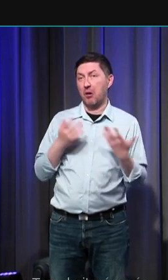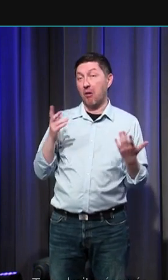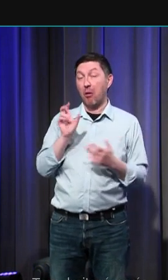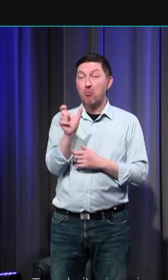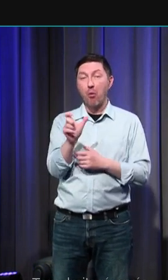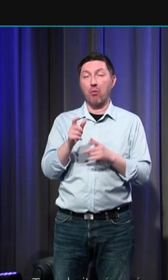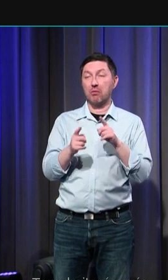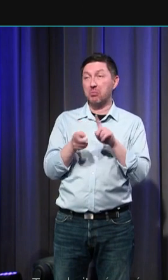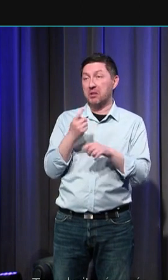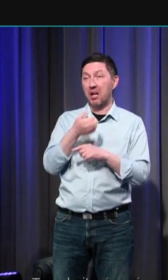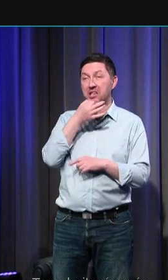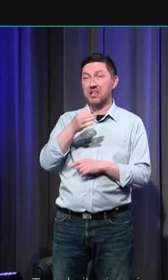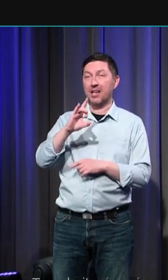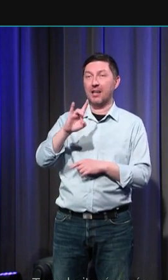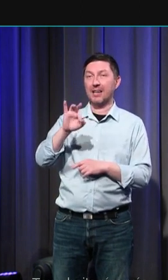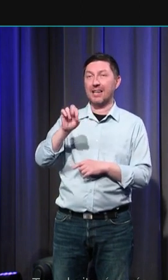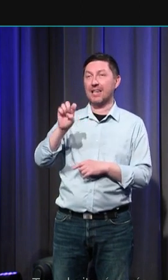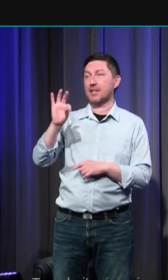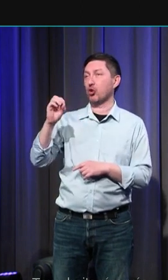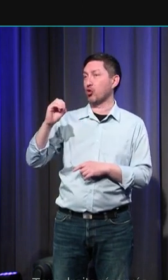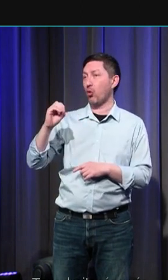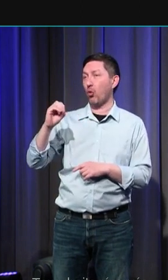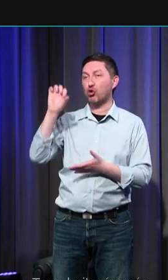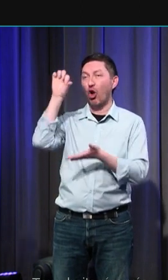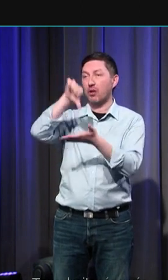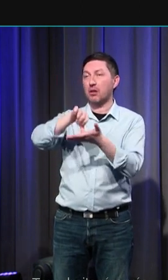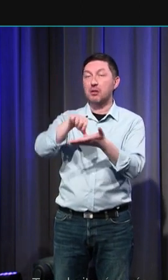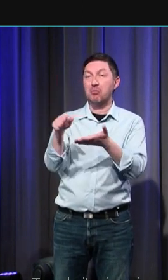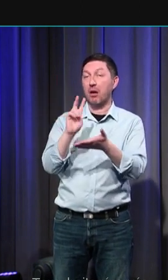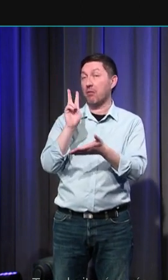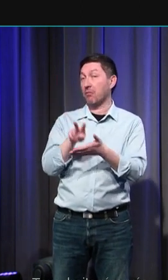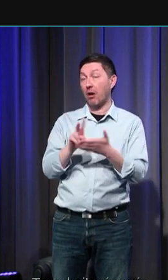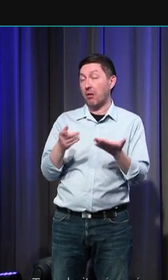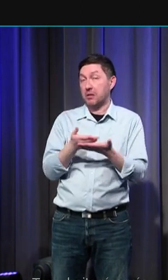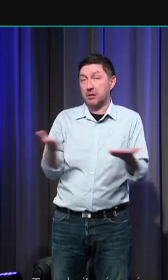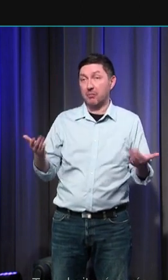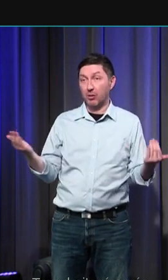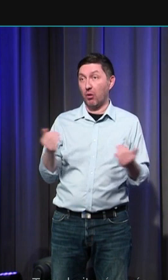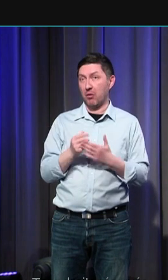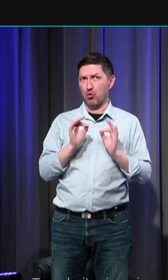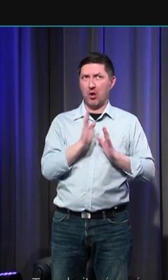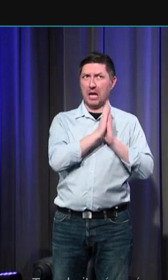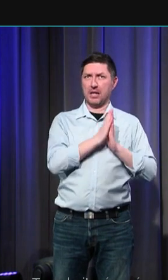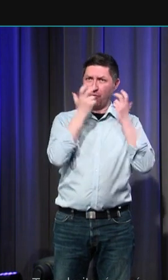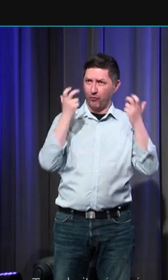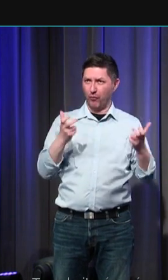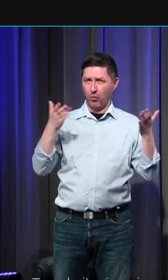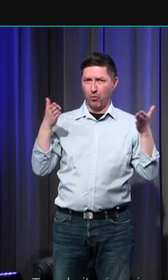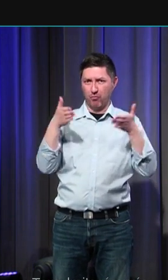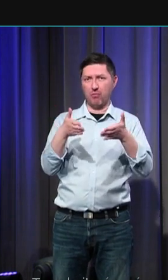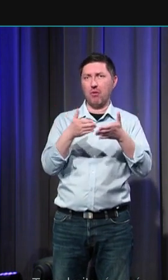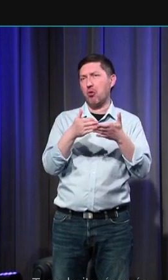une évolution notamment qui est encouragée, promue par l'Église, qui place à partir du